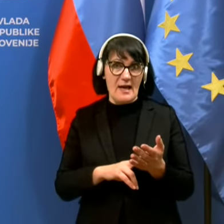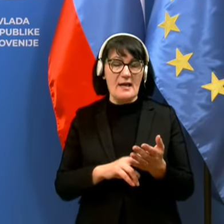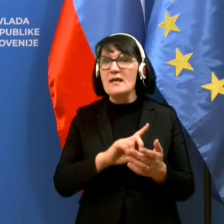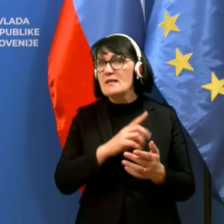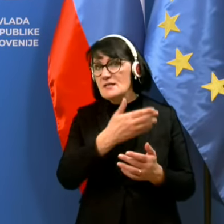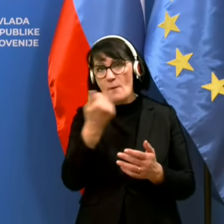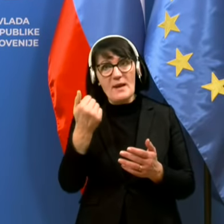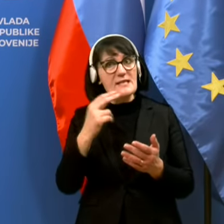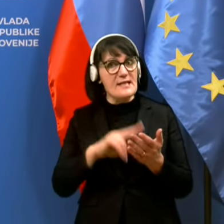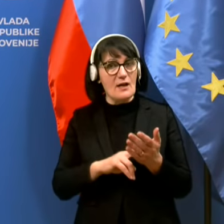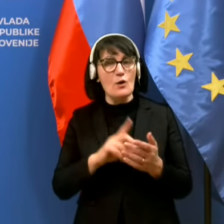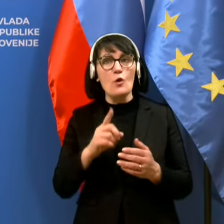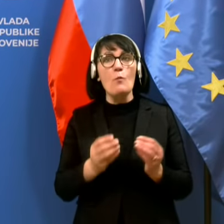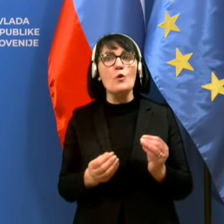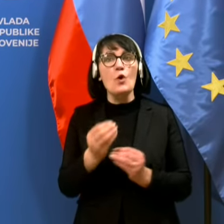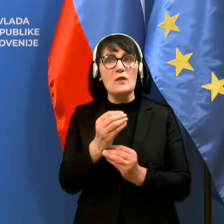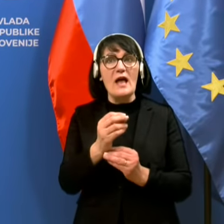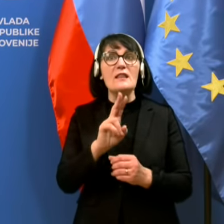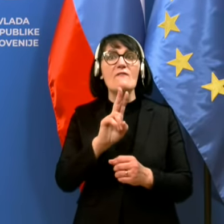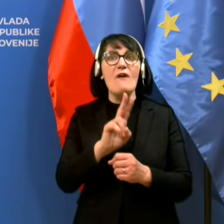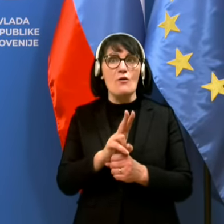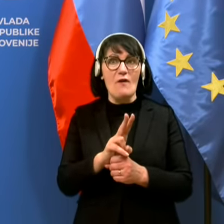dodatne varovalke in omogočilo